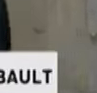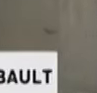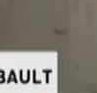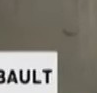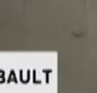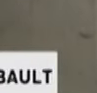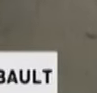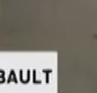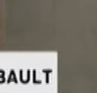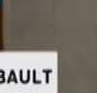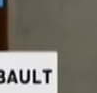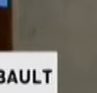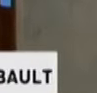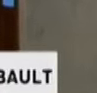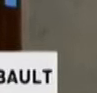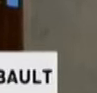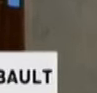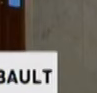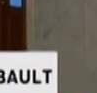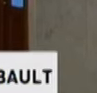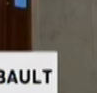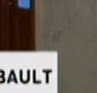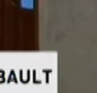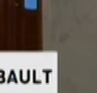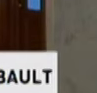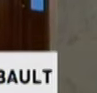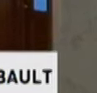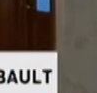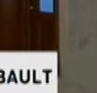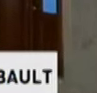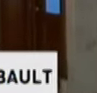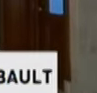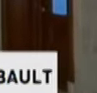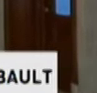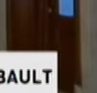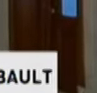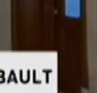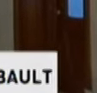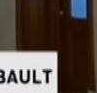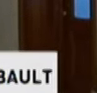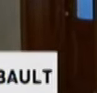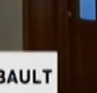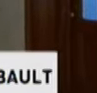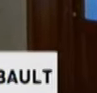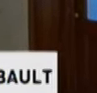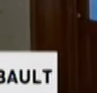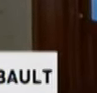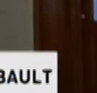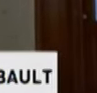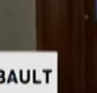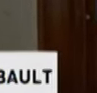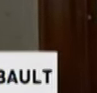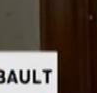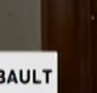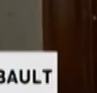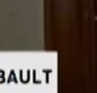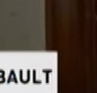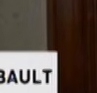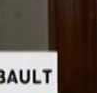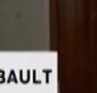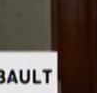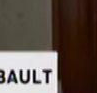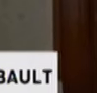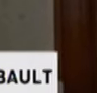Oui, et on comprend que Mme Guilbeault va annoncer la levée graduelle des barrages routiers pour protéger des régions, des barrages routiers qui ont été